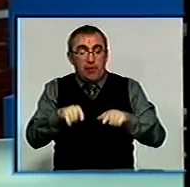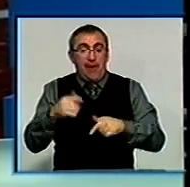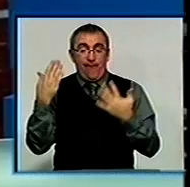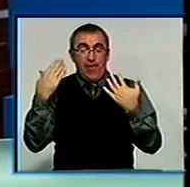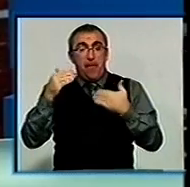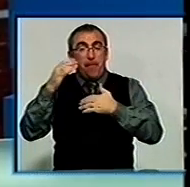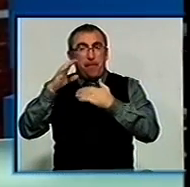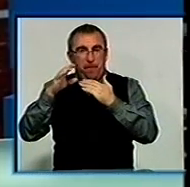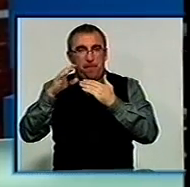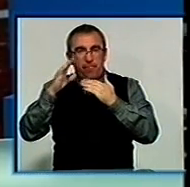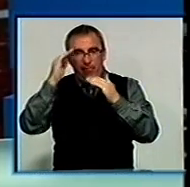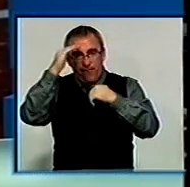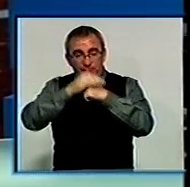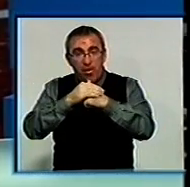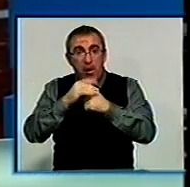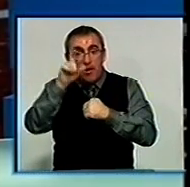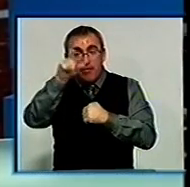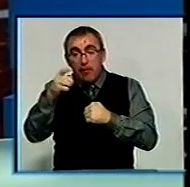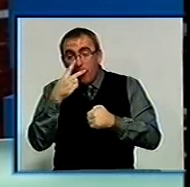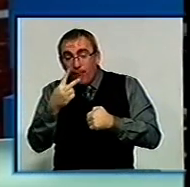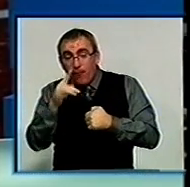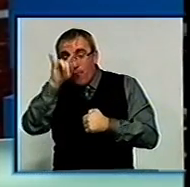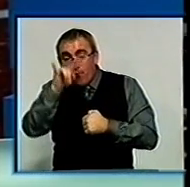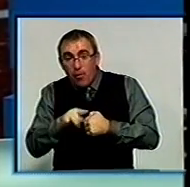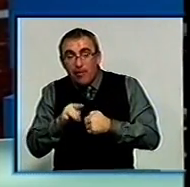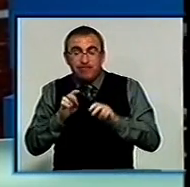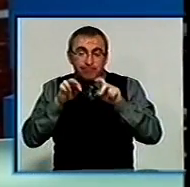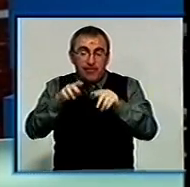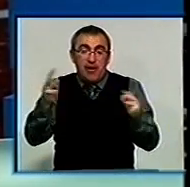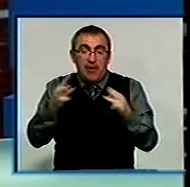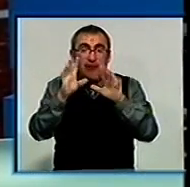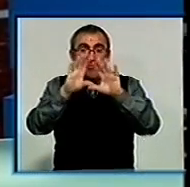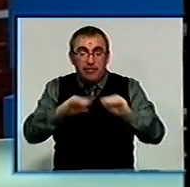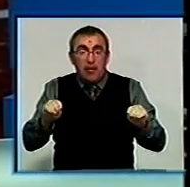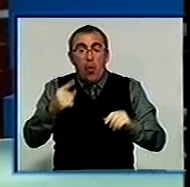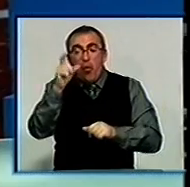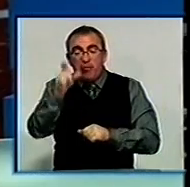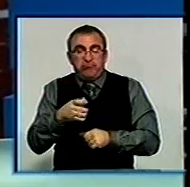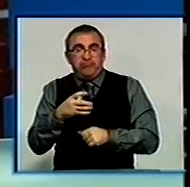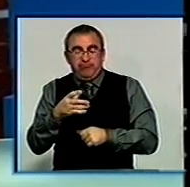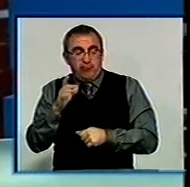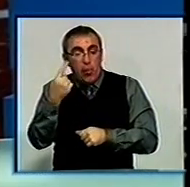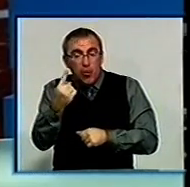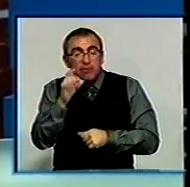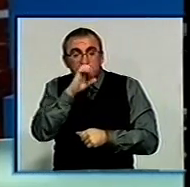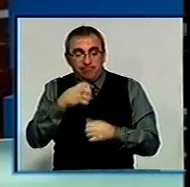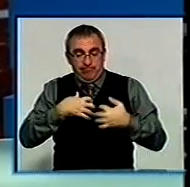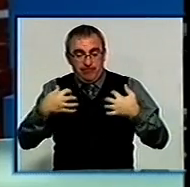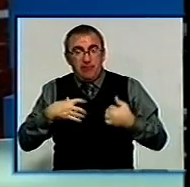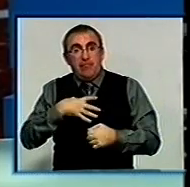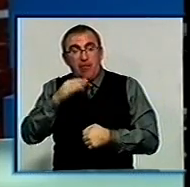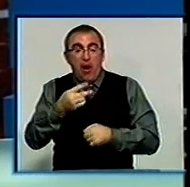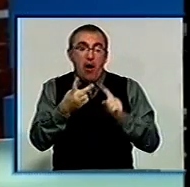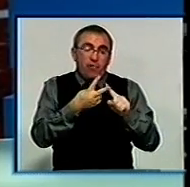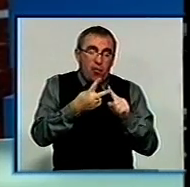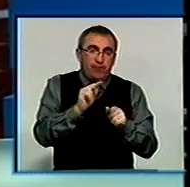пізно ввечері. Вогонь у вікно побачили місцеві мешканці. Вони кинулись гасити пожежу. Одну тварину врятувати не вдалося. Ще одна отримала тяжкі травми і